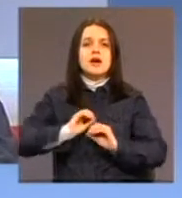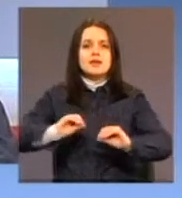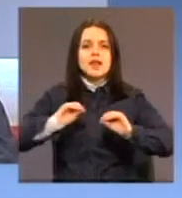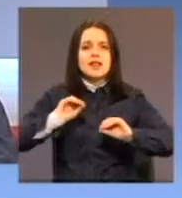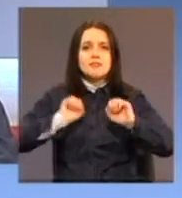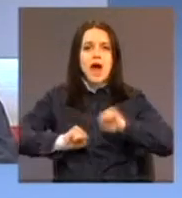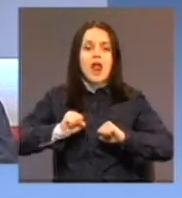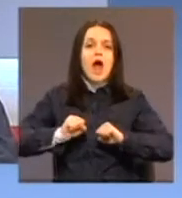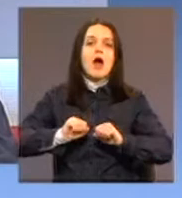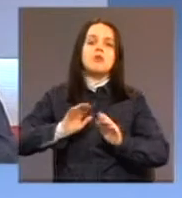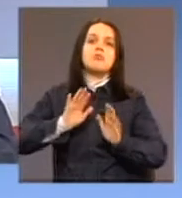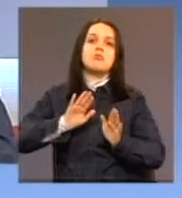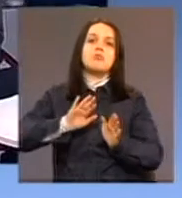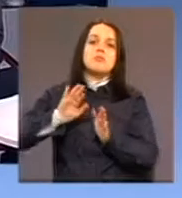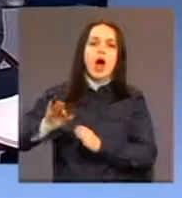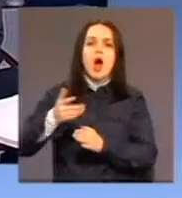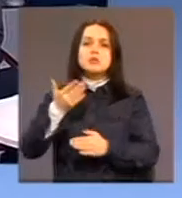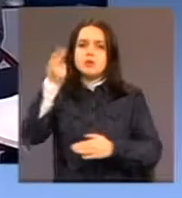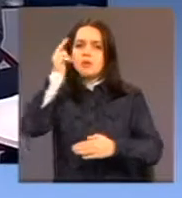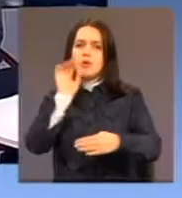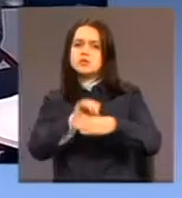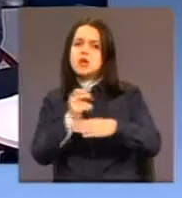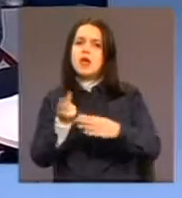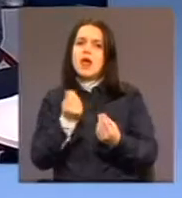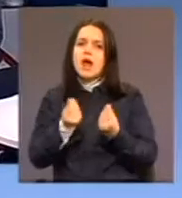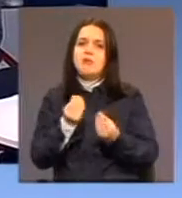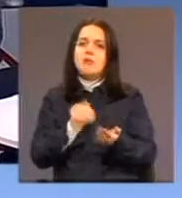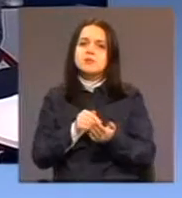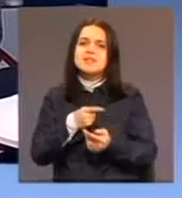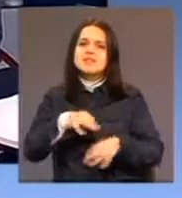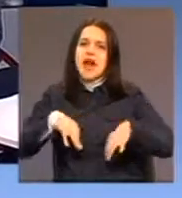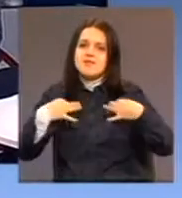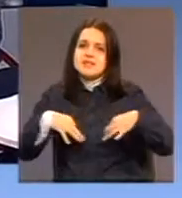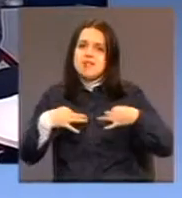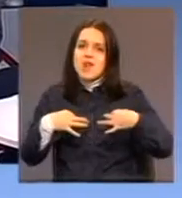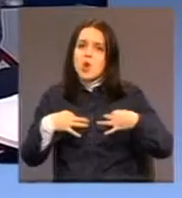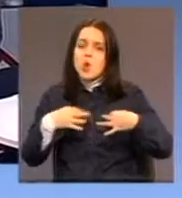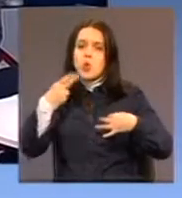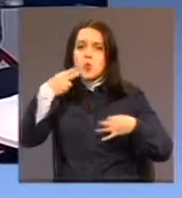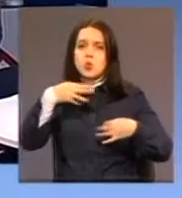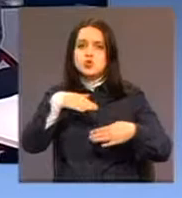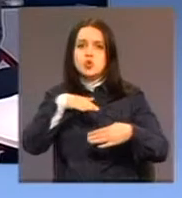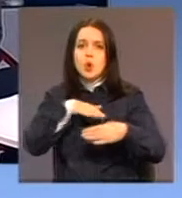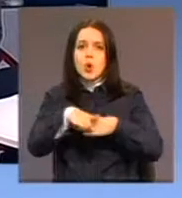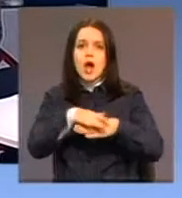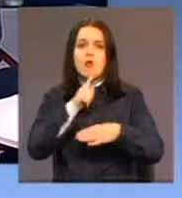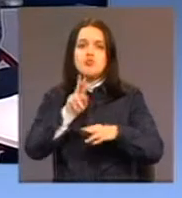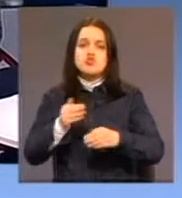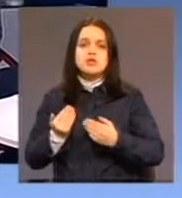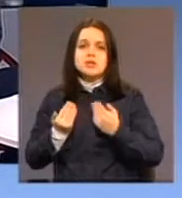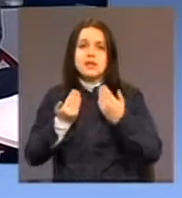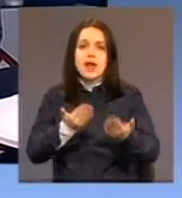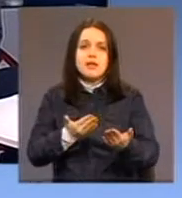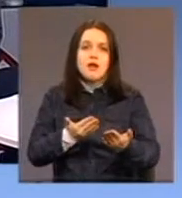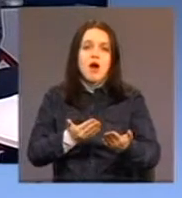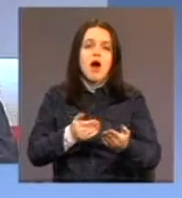prepozna potreba za određenim zdravstvenim uslugama, normalno, koji se mogu u takvim okolnostima dati, ili obrazovanje, u